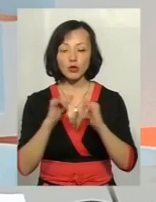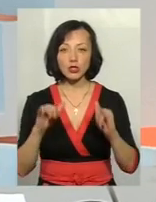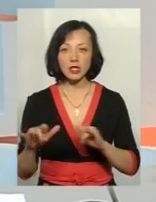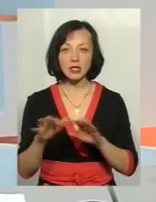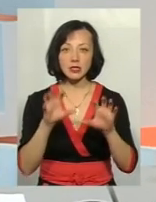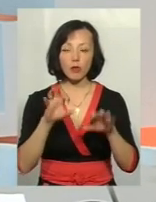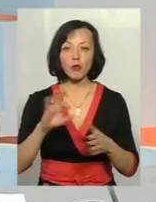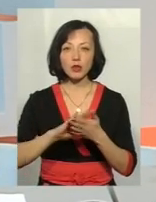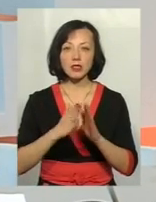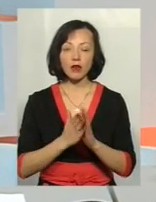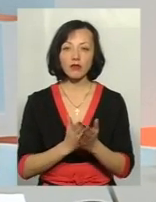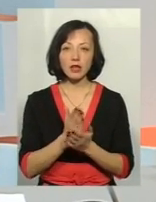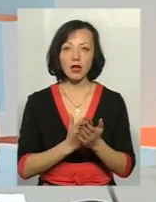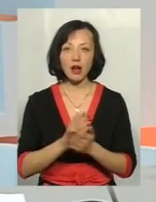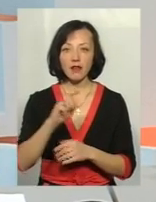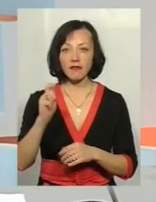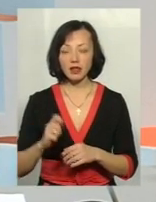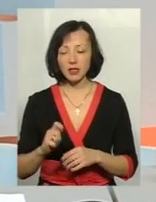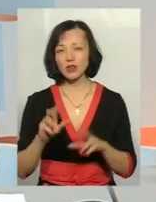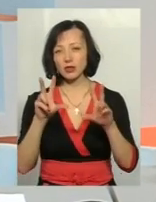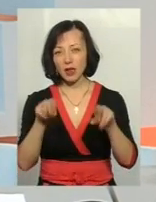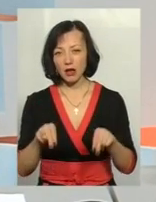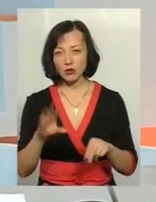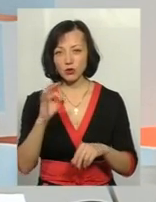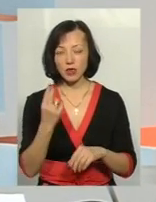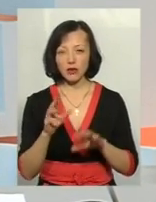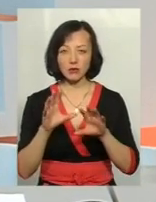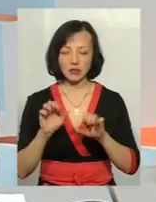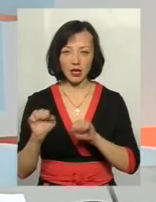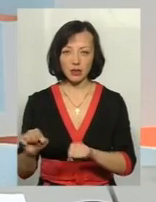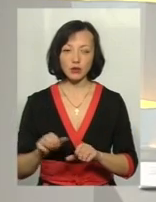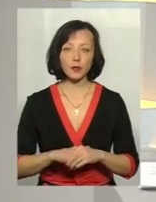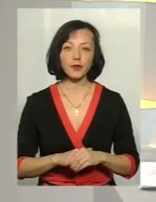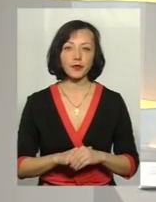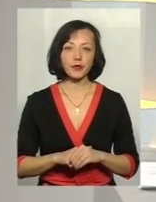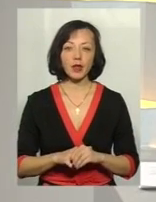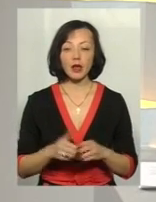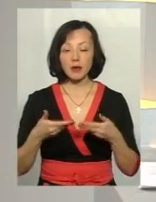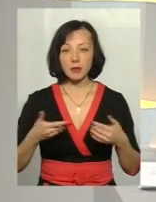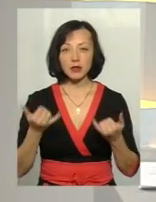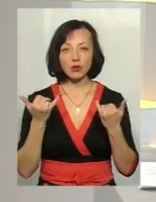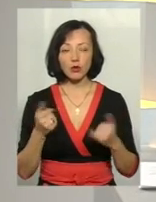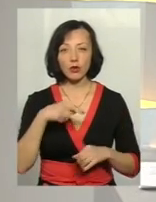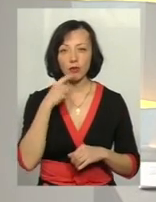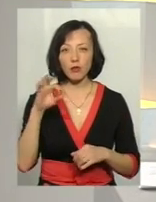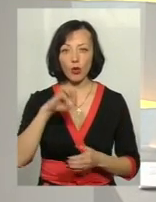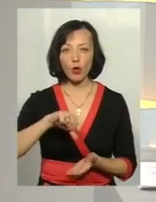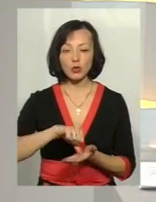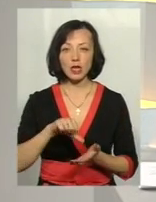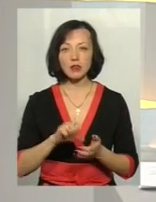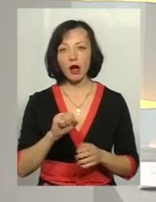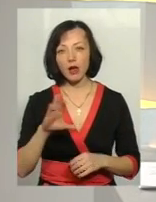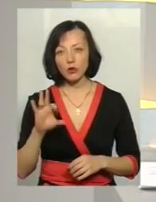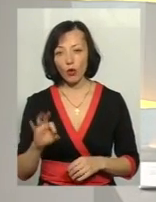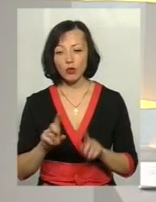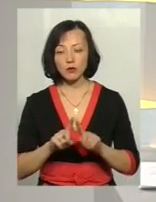дія закону про статус ветеранньої війни, гарантії їх соціального захисту. Певною мірою ми сьогодні говоримо про учасників АТО, як